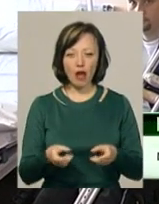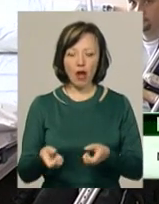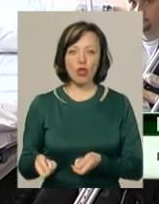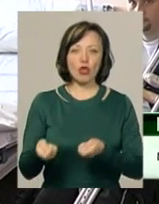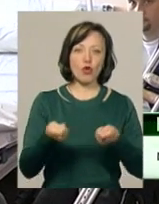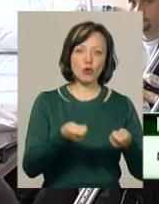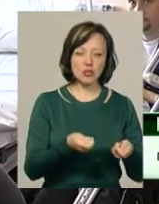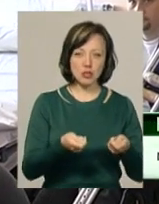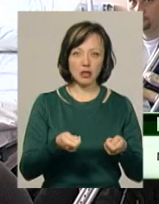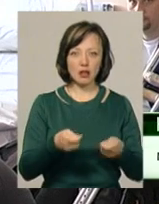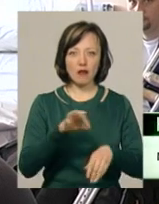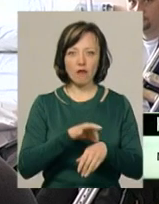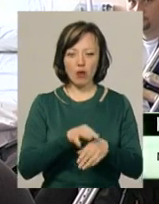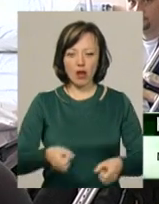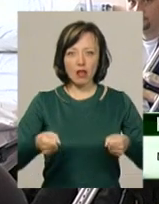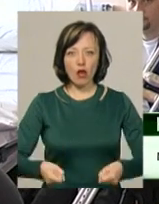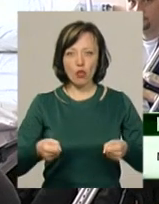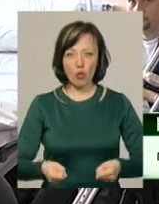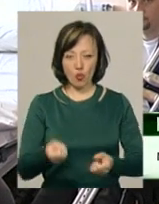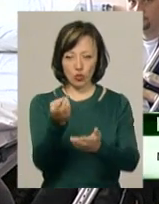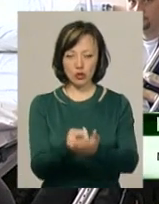хворих на ношах.